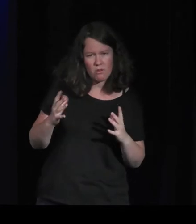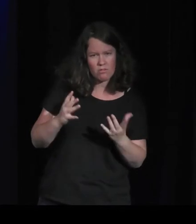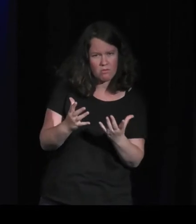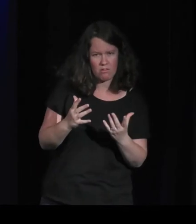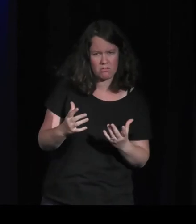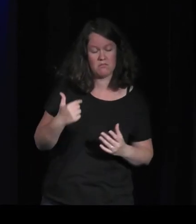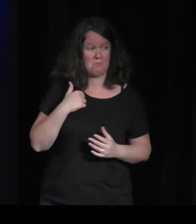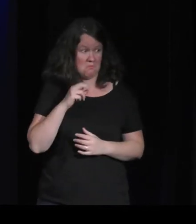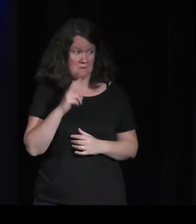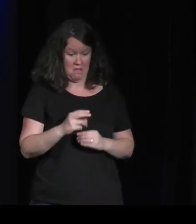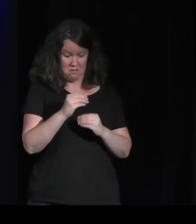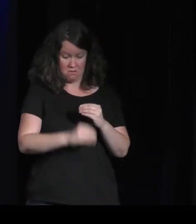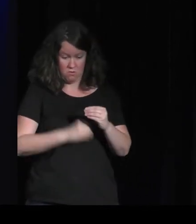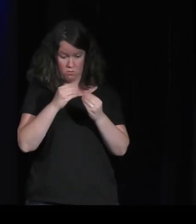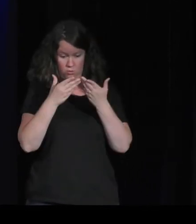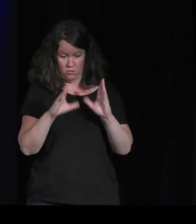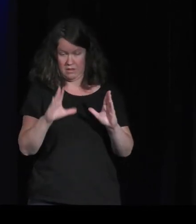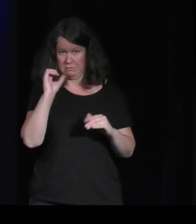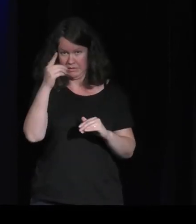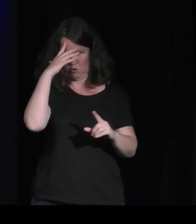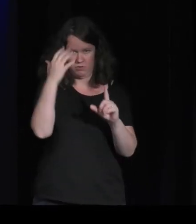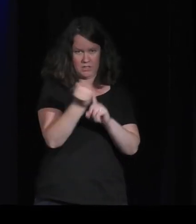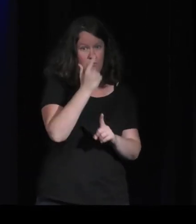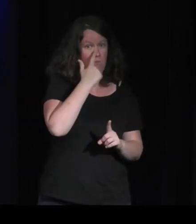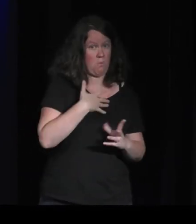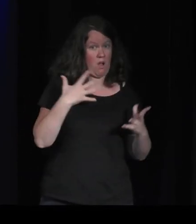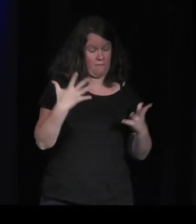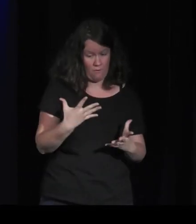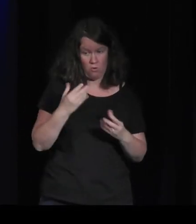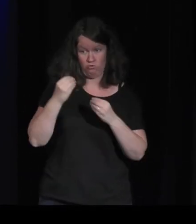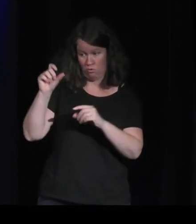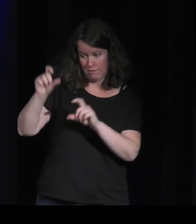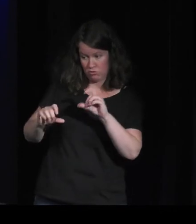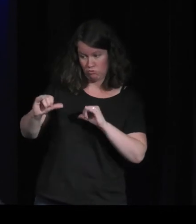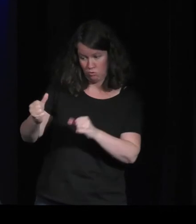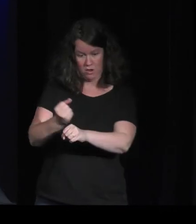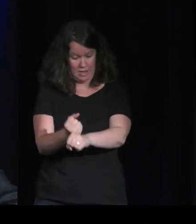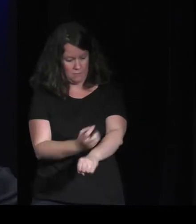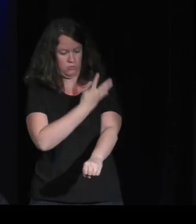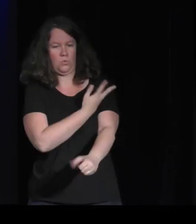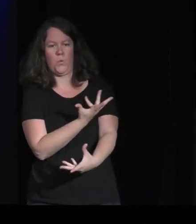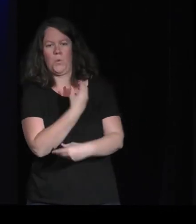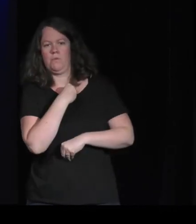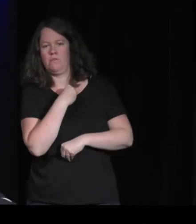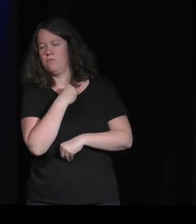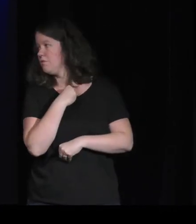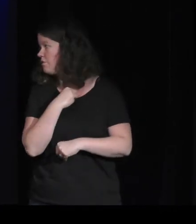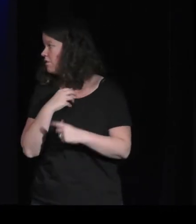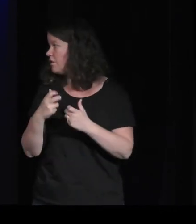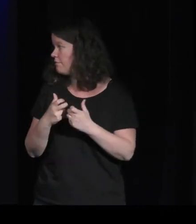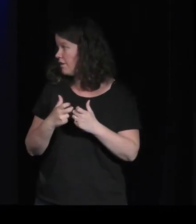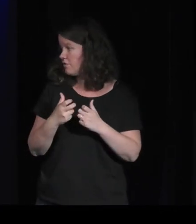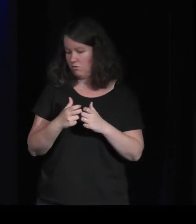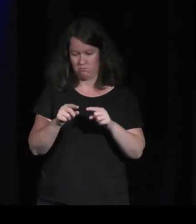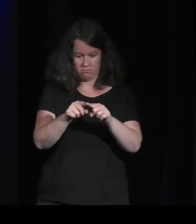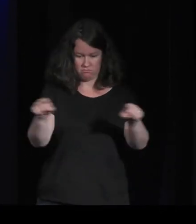open world. Pour moi, mon objectif,'est de recréer des sensibilités. C'est-à-dire que dans l'espace de... Là, vous voyez, dans l'espace de 2 mètres carrés, il y a 50 000 trucs à